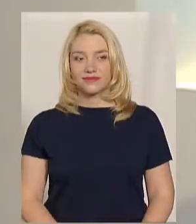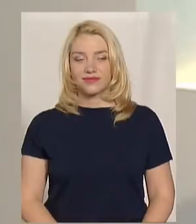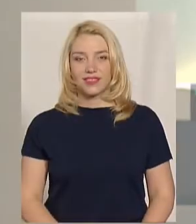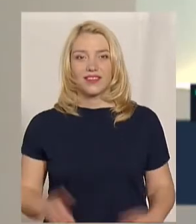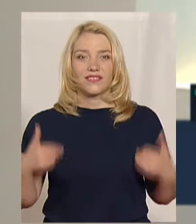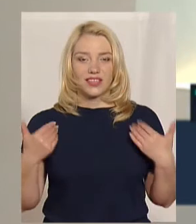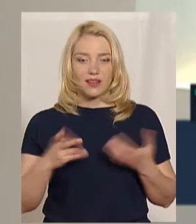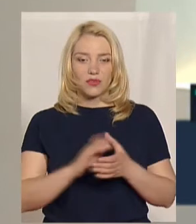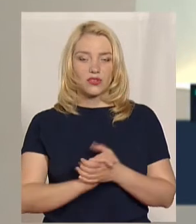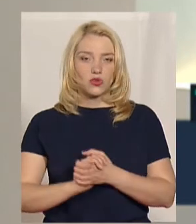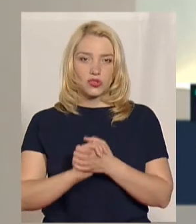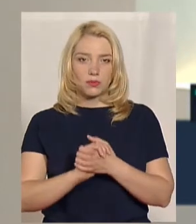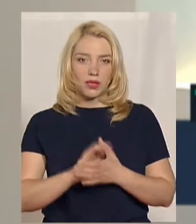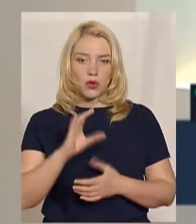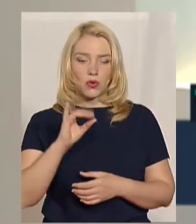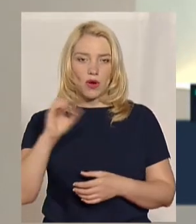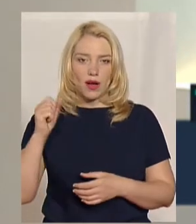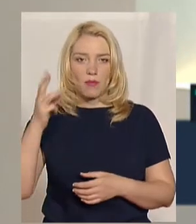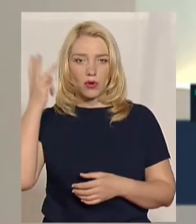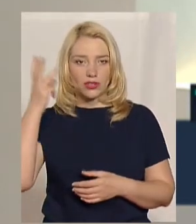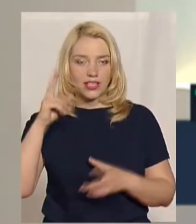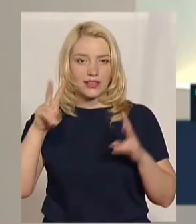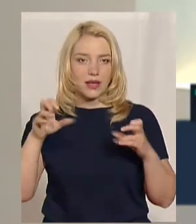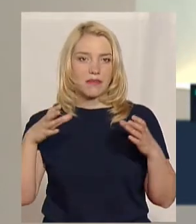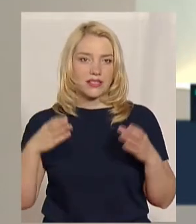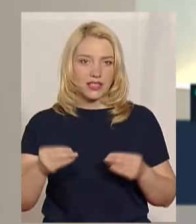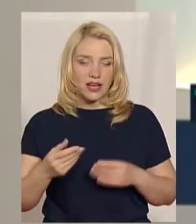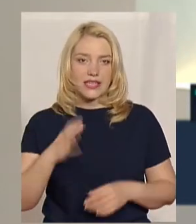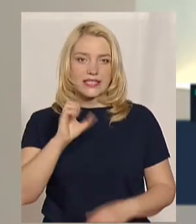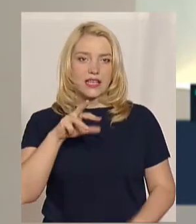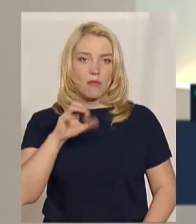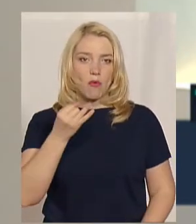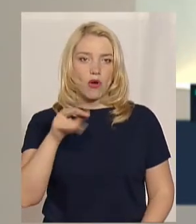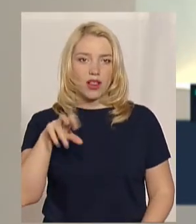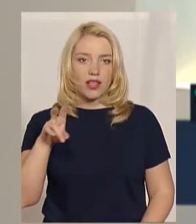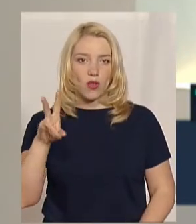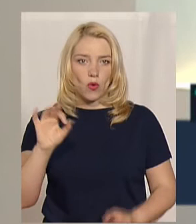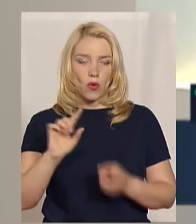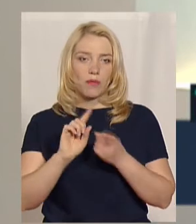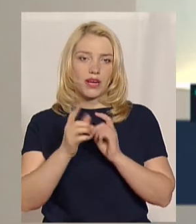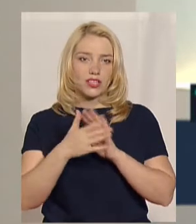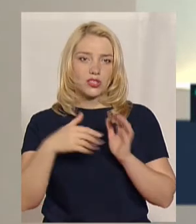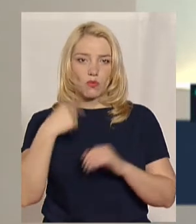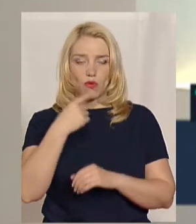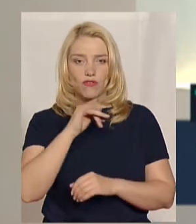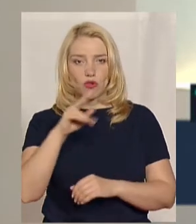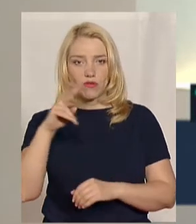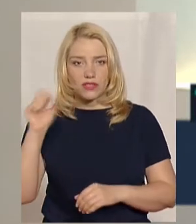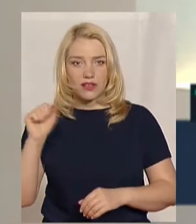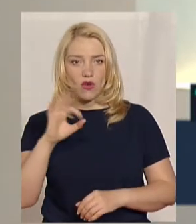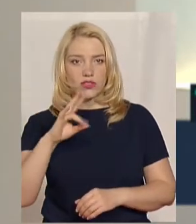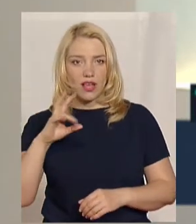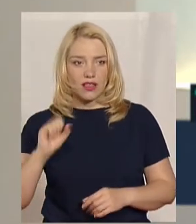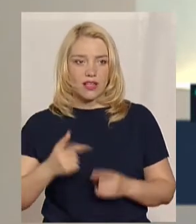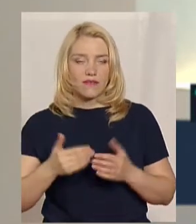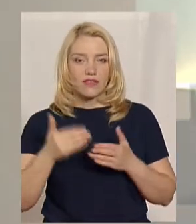Вітаю на Суспільному. На ЮАПоділля тема дня. Мене звати Алла Самойленко, на жестову мову перекладає Оксана Фіновська.